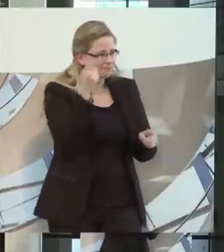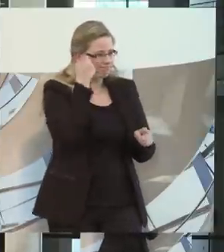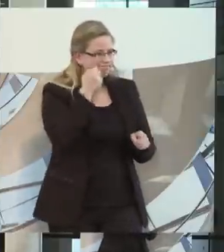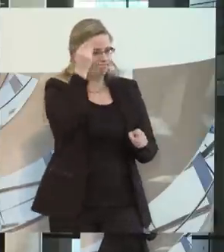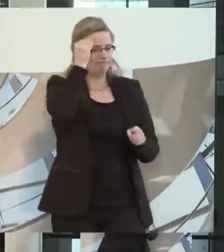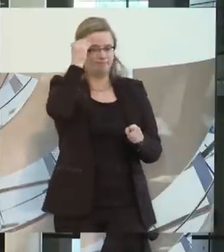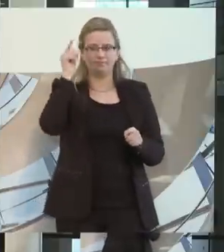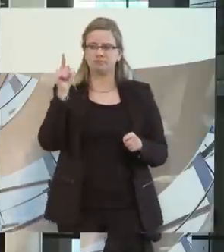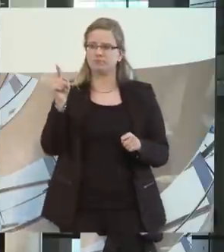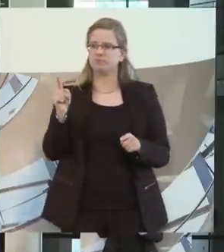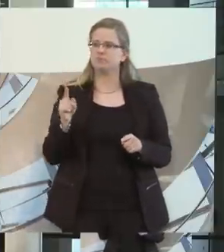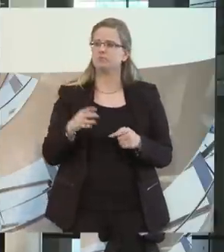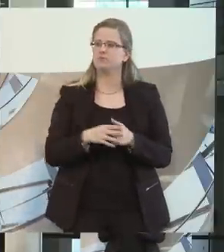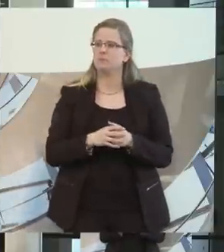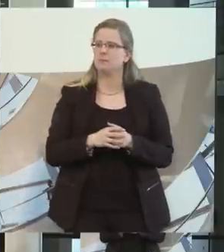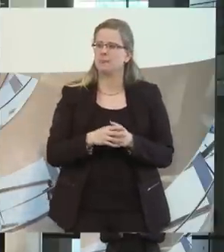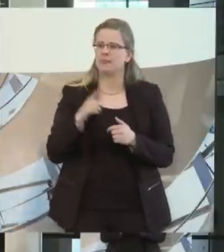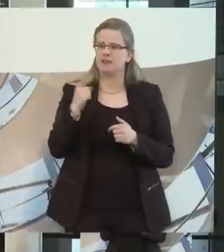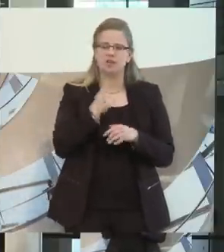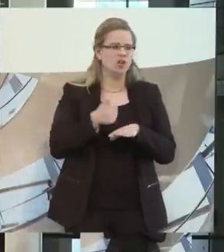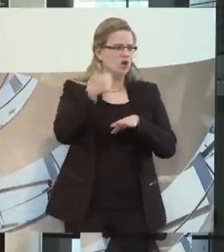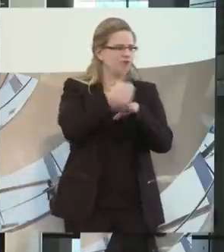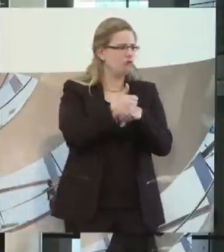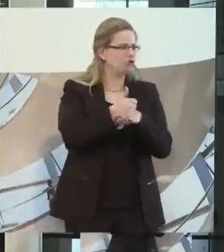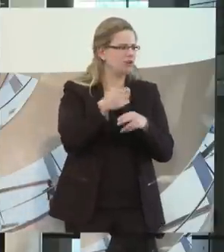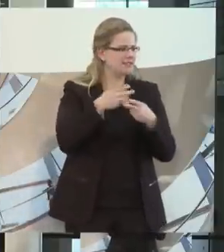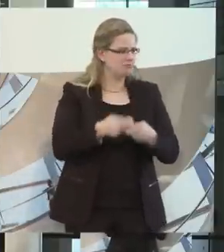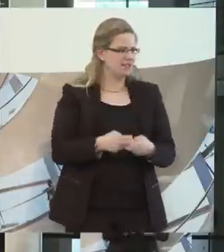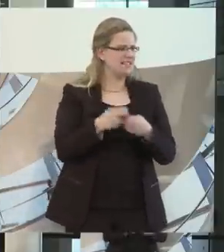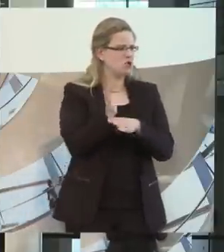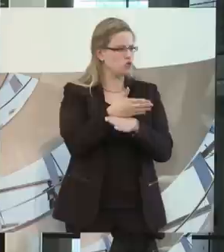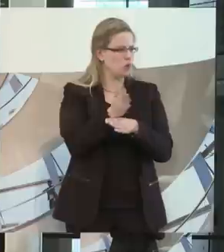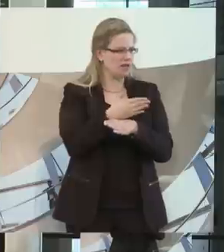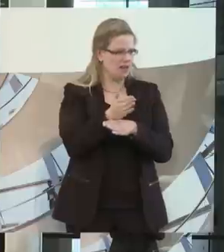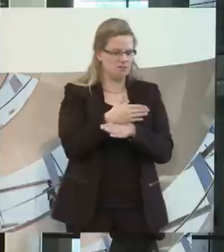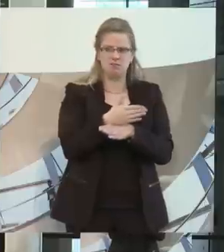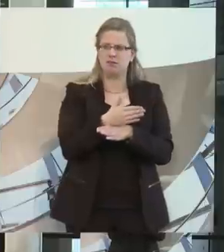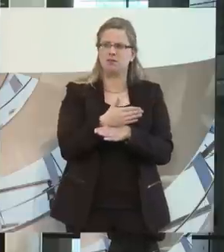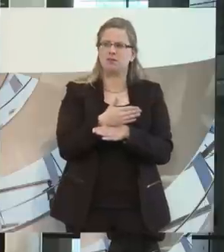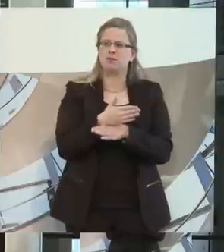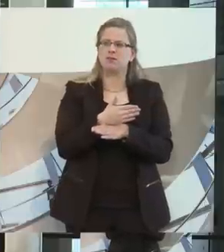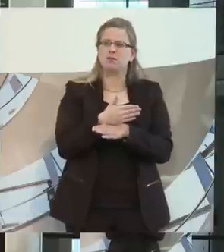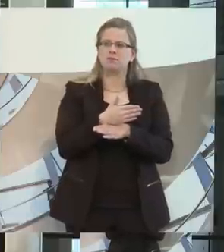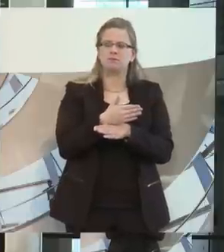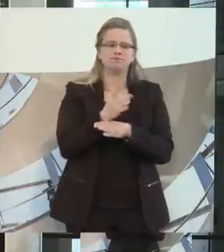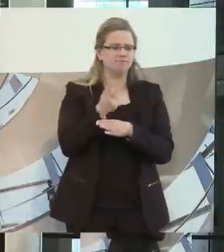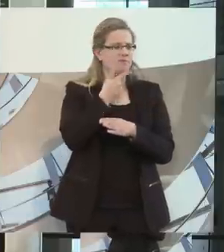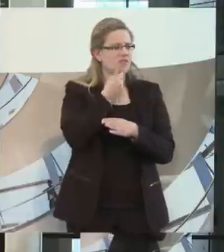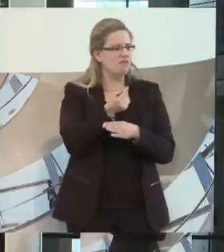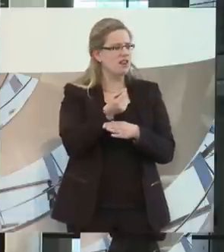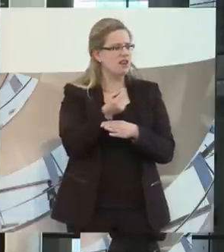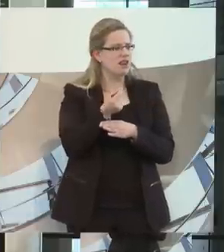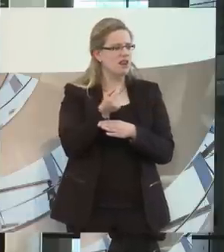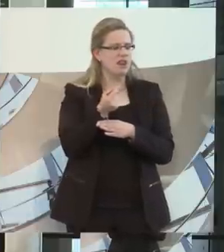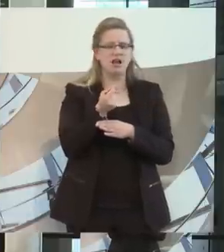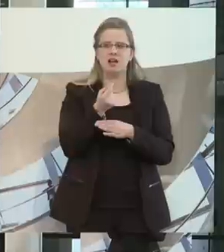Lebenshilfe Leinefelde-Worbis, Vorstandsmitglied im Land Thüringen. Ich möchte hier auch mal erwähnen, dass es ganz